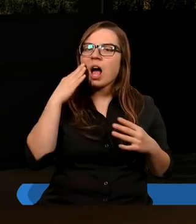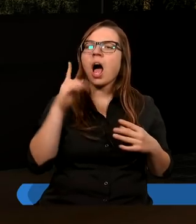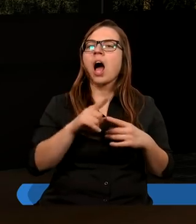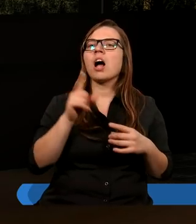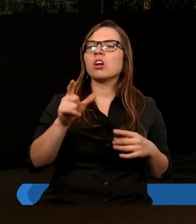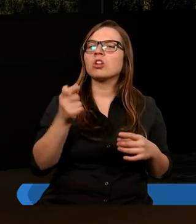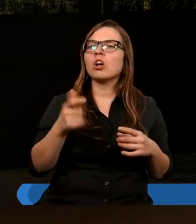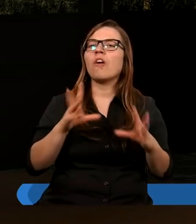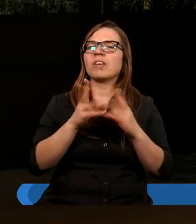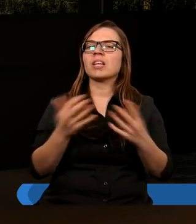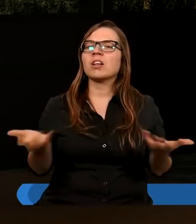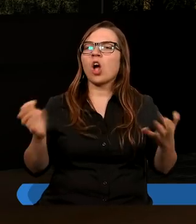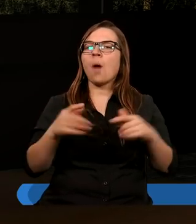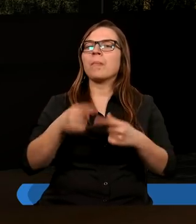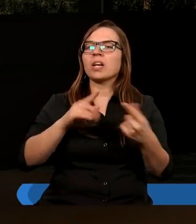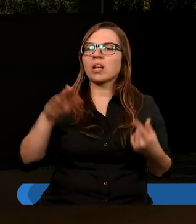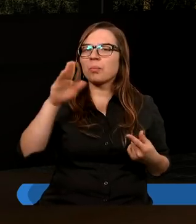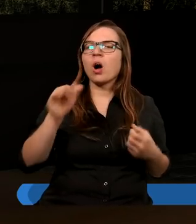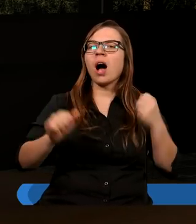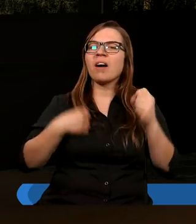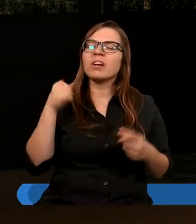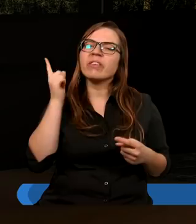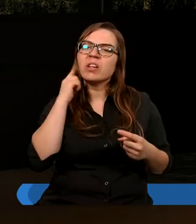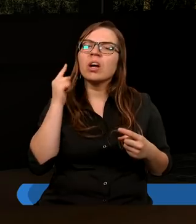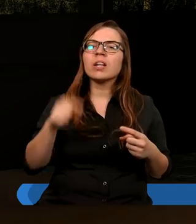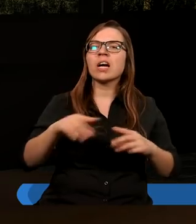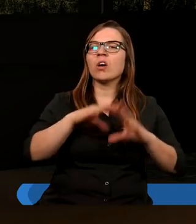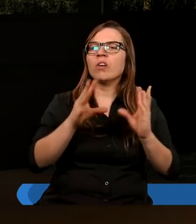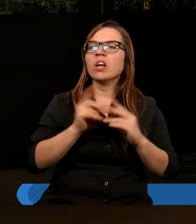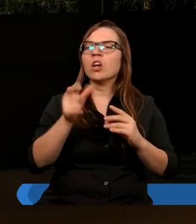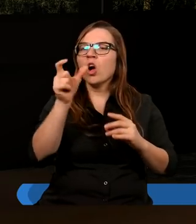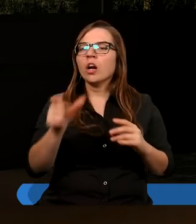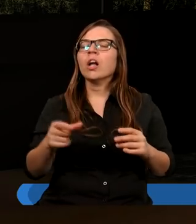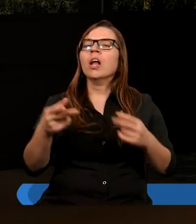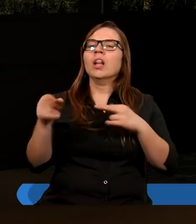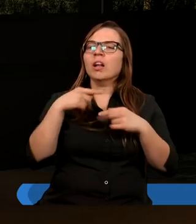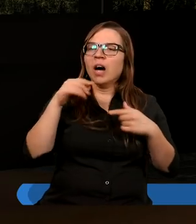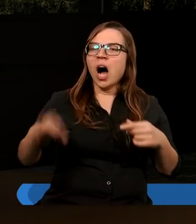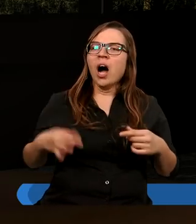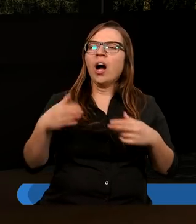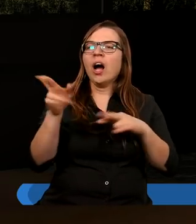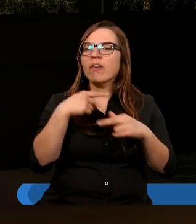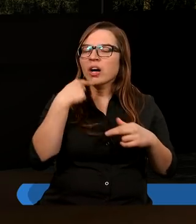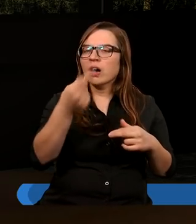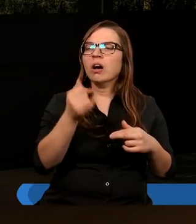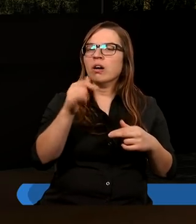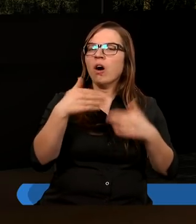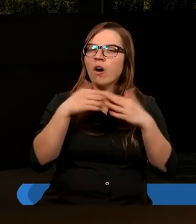przyszedłeś. A teraz jesteśmy wszyscy zgromadzeni przed Bogiem, aby wysłuchać tego wszystkiego, co ci Pan nakazał. Piotr zaś